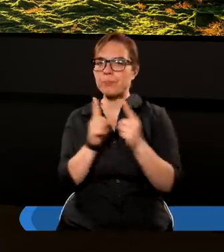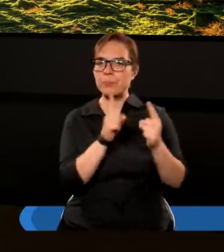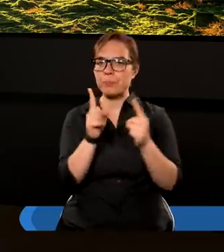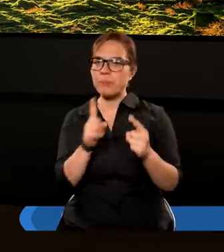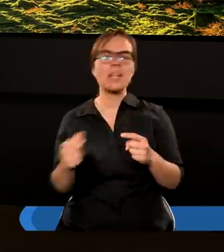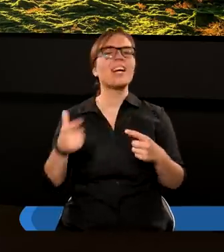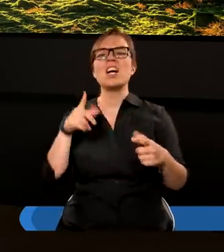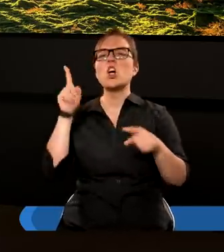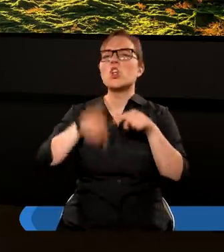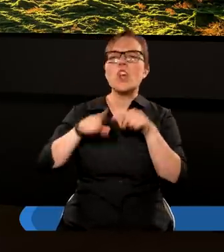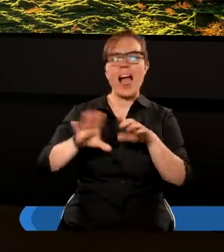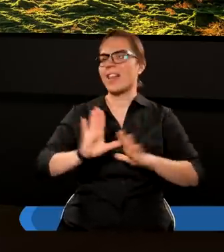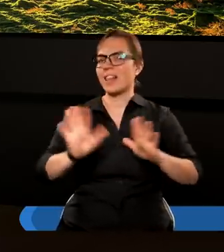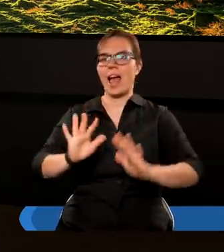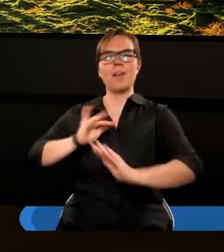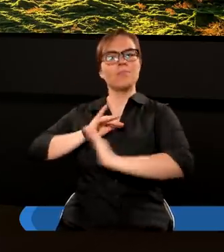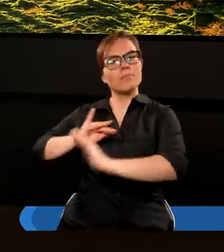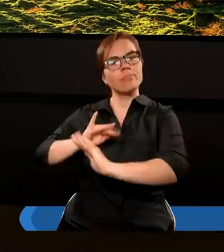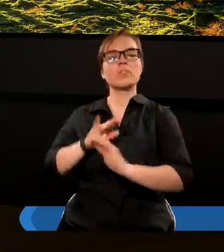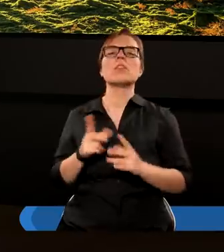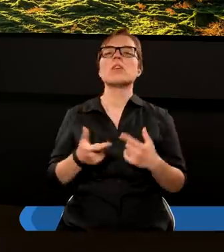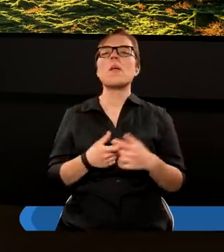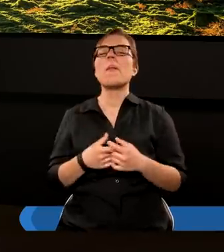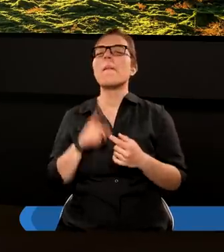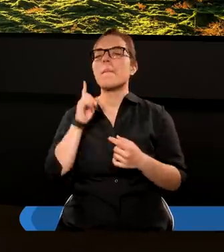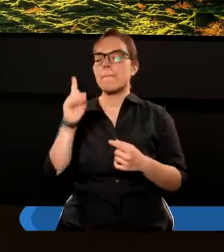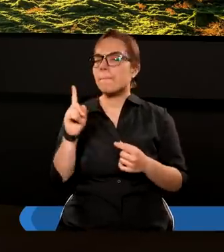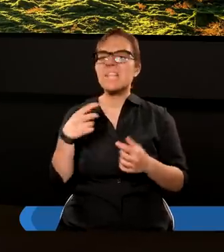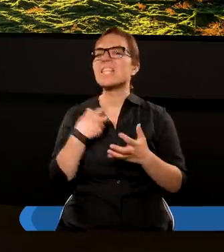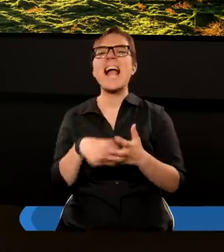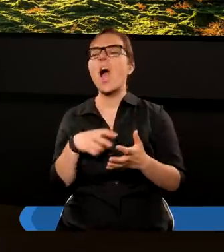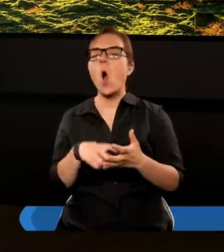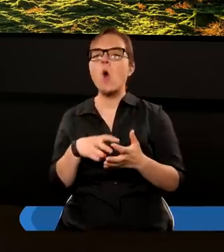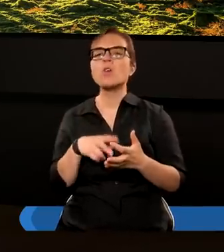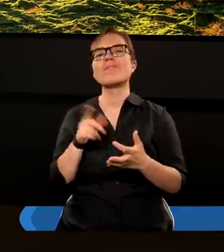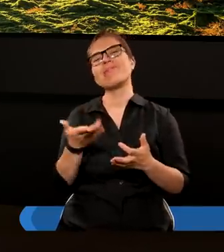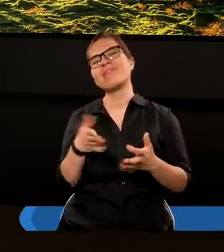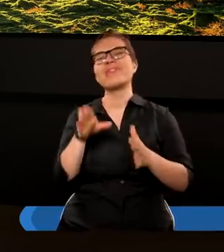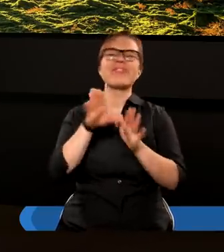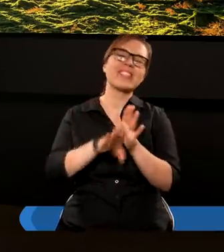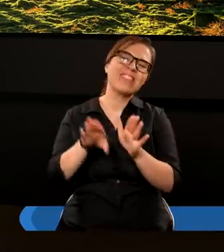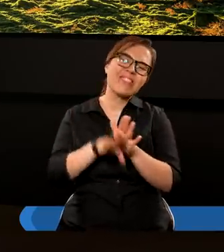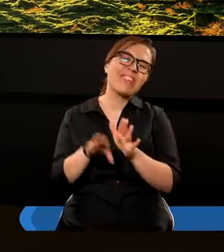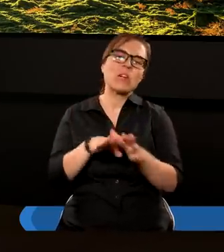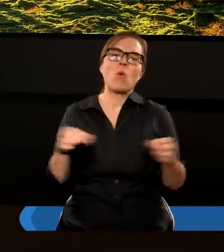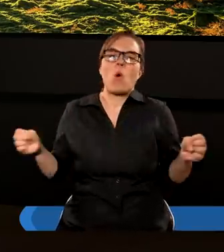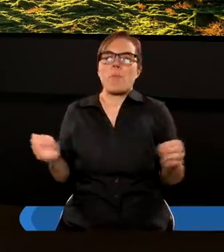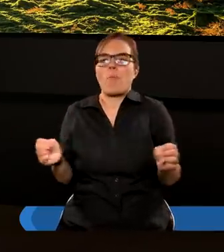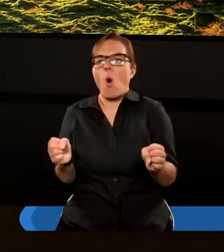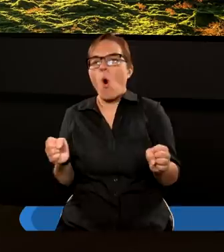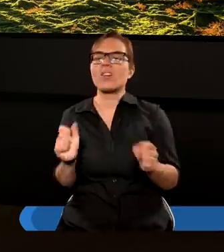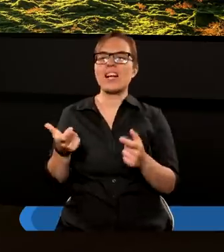nie robili nic złego, ale nie chodzi o taką zwykłą bojaźń